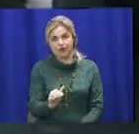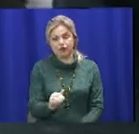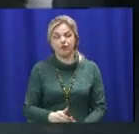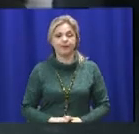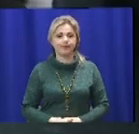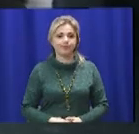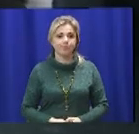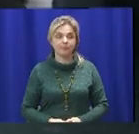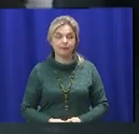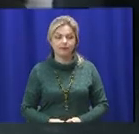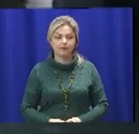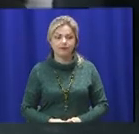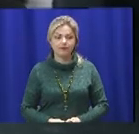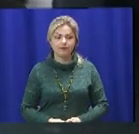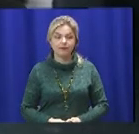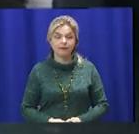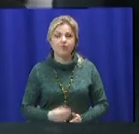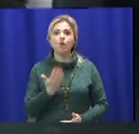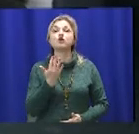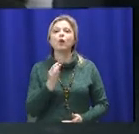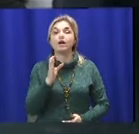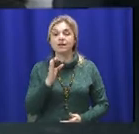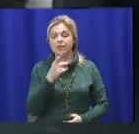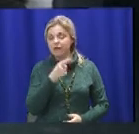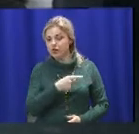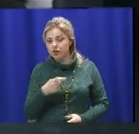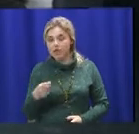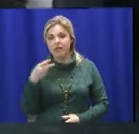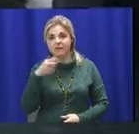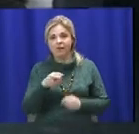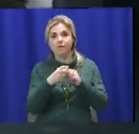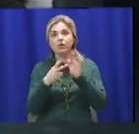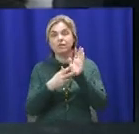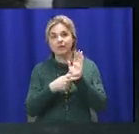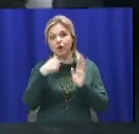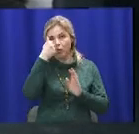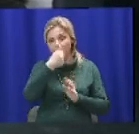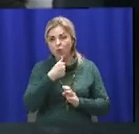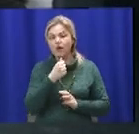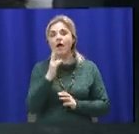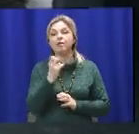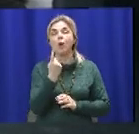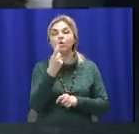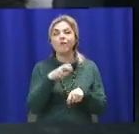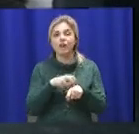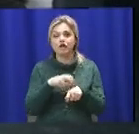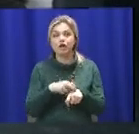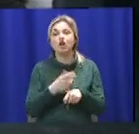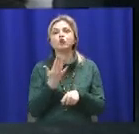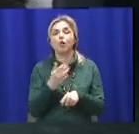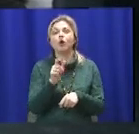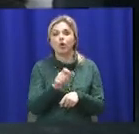з липня чи протягом 2018 року скільки на одного лікаря припадає